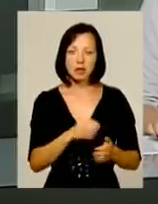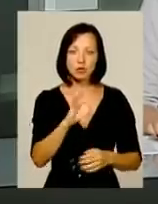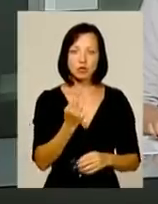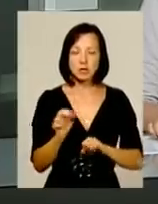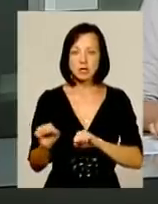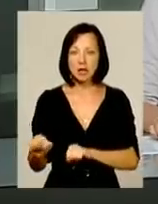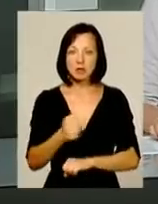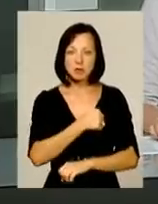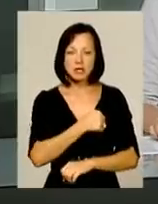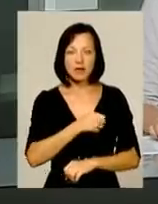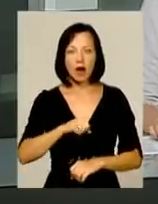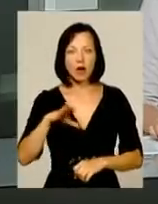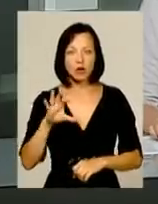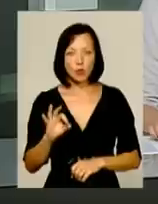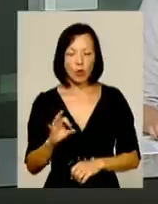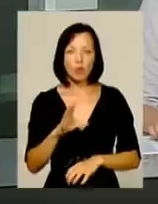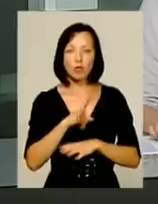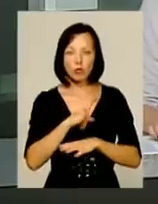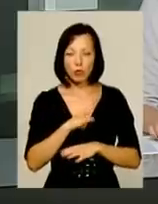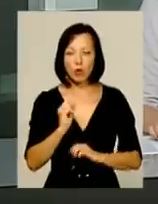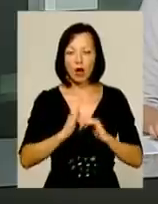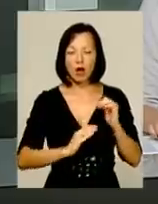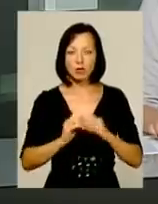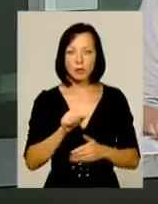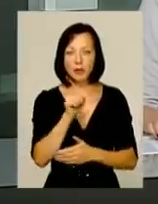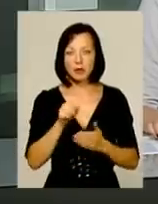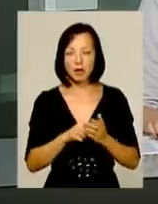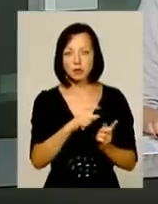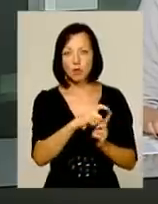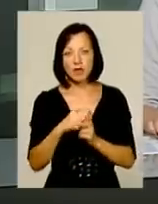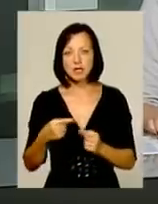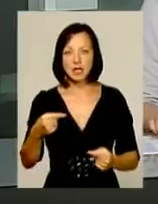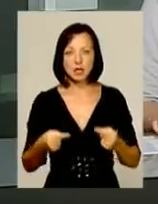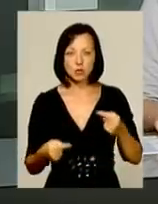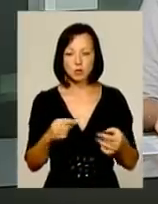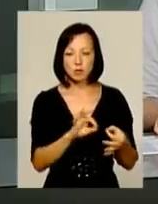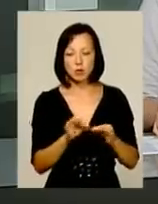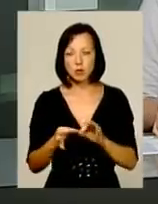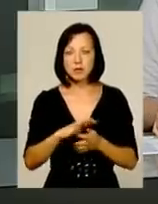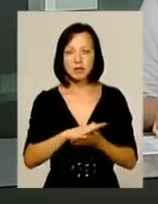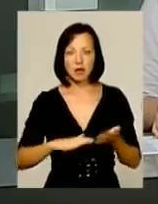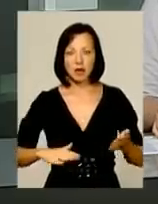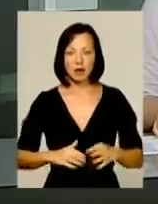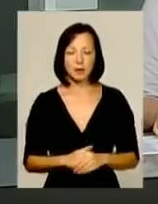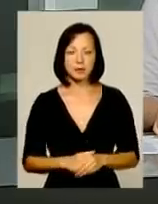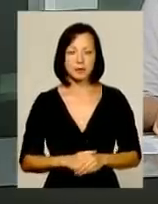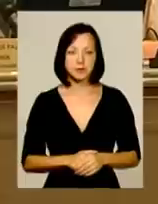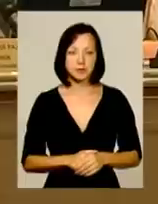захисту бійців АТО. Не обійшлося без кадрових питань та словесних дискусій. Подробиці – далі у сюжеті.